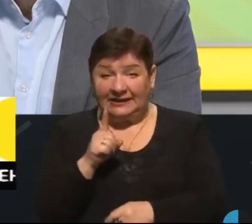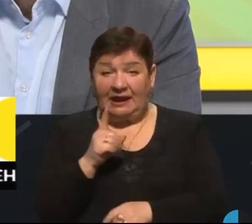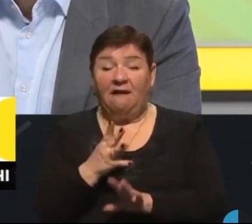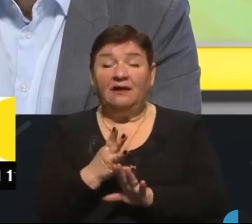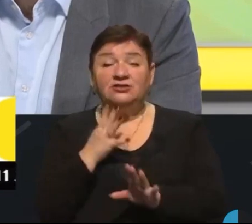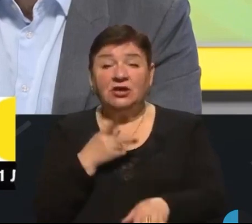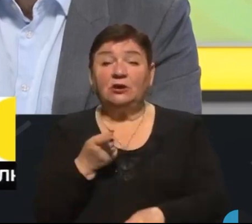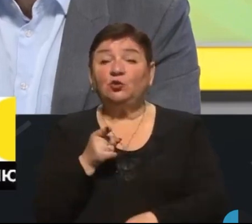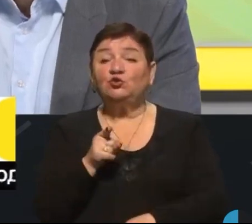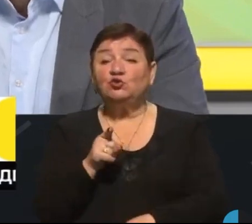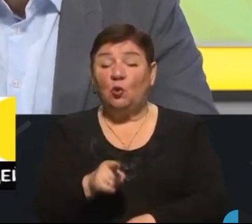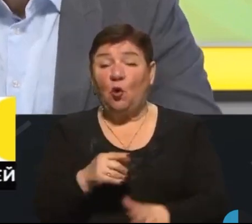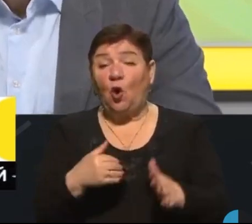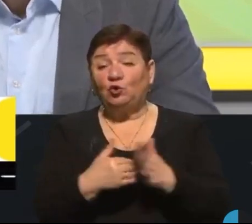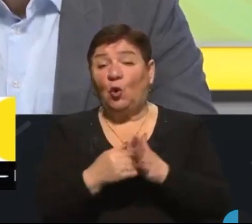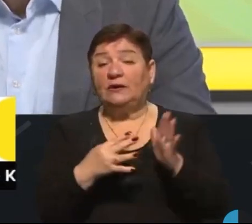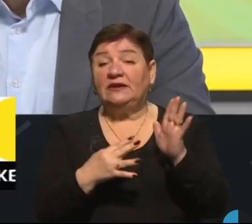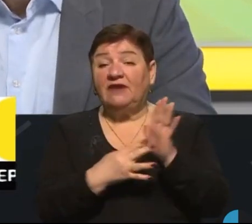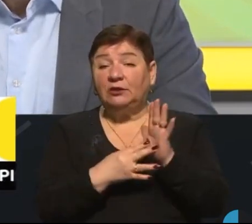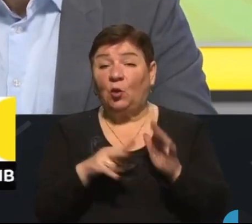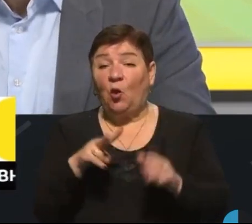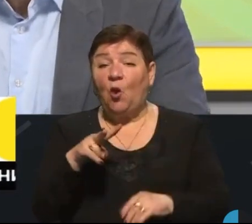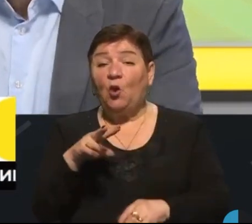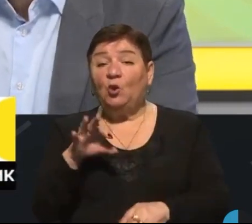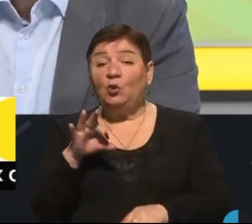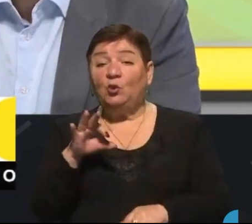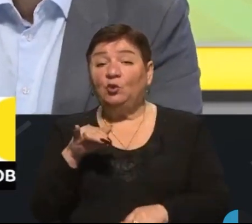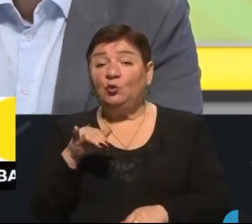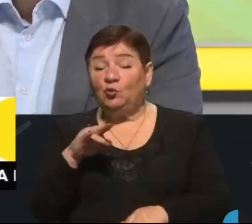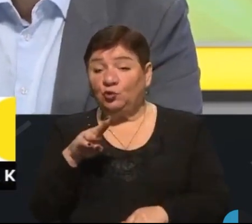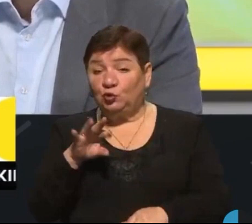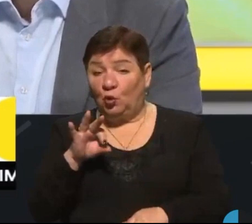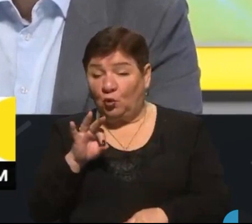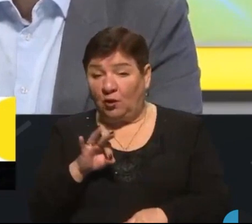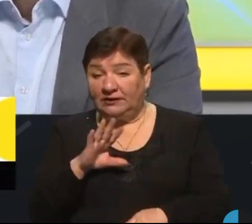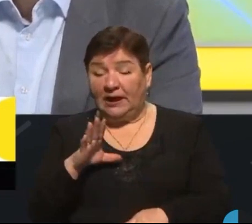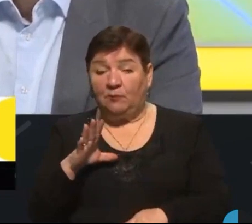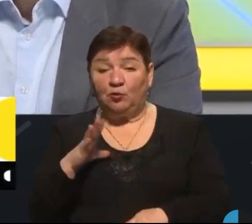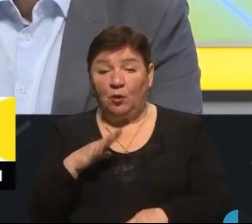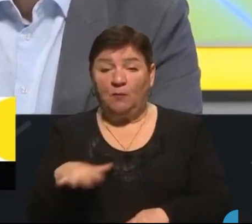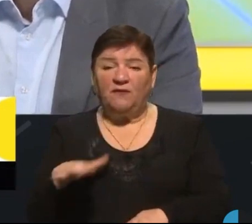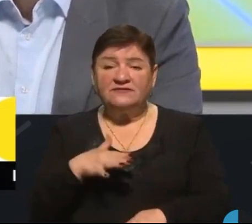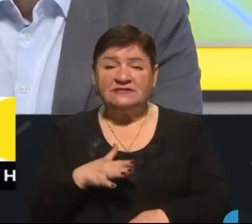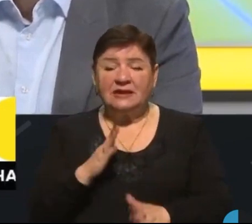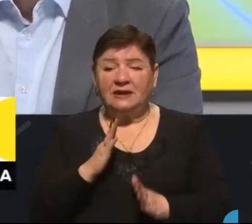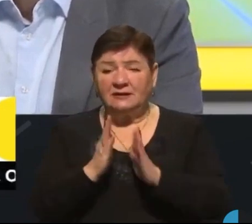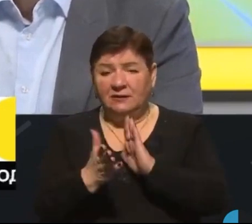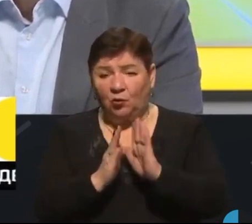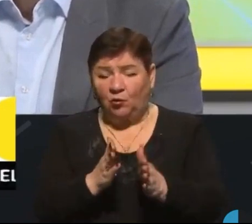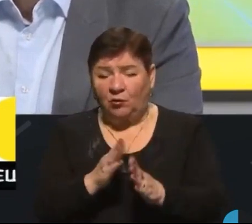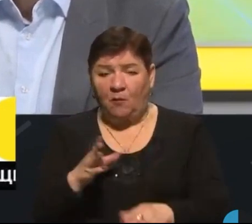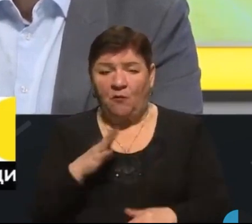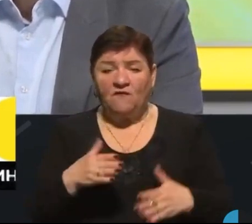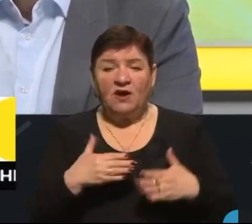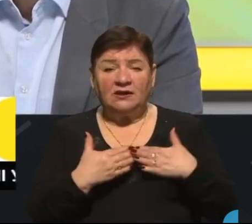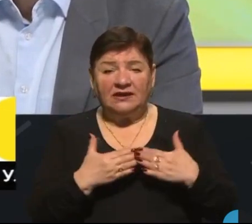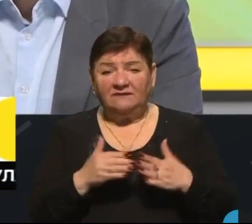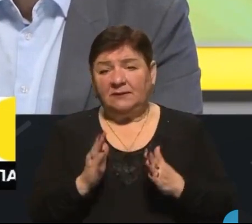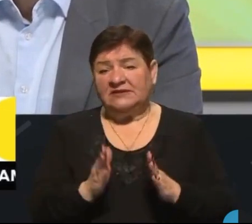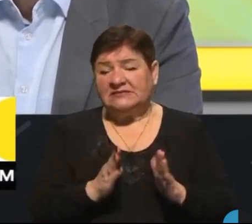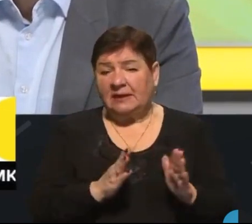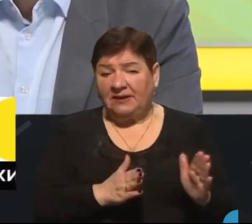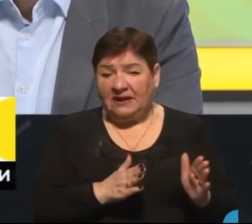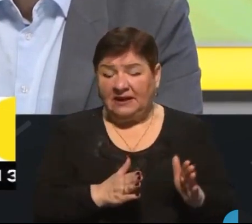яких до цього, до 9 лютого, не було. Коли рух по всім ділянкам був активним, стабільним,